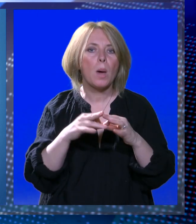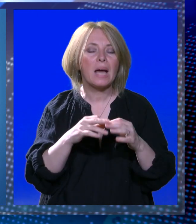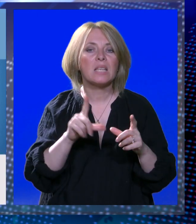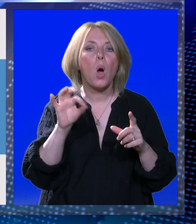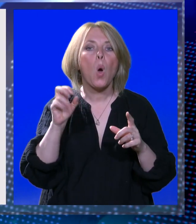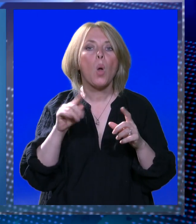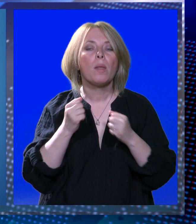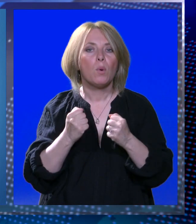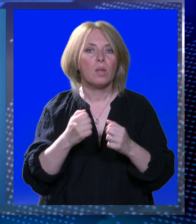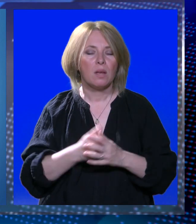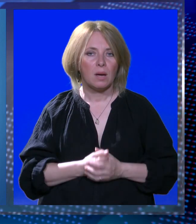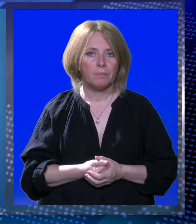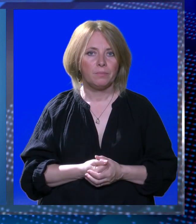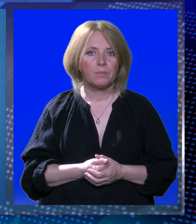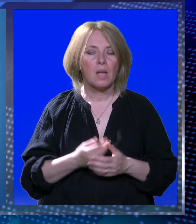udarima.